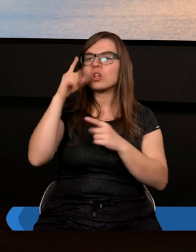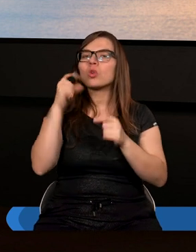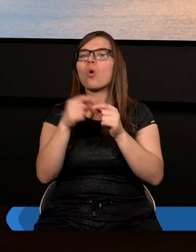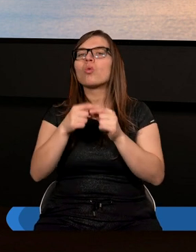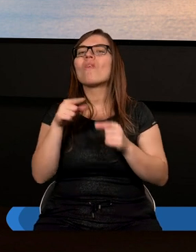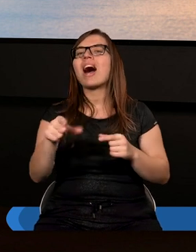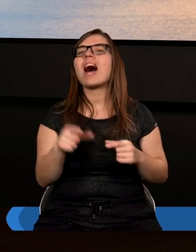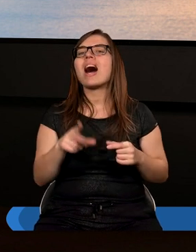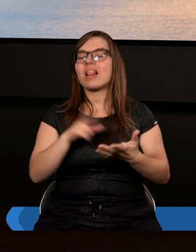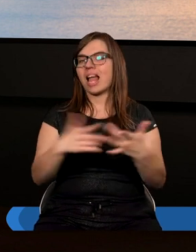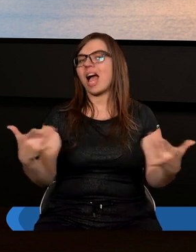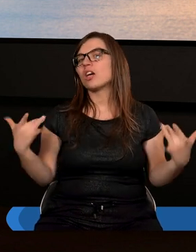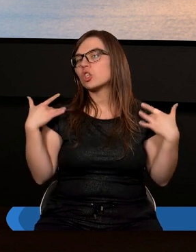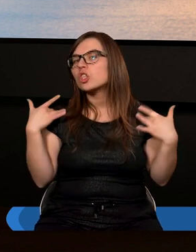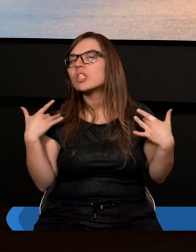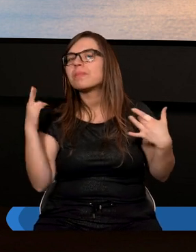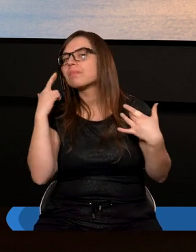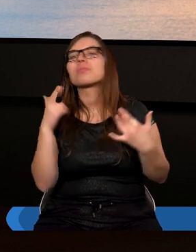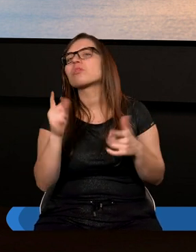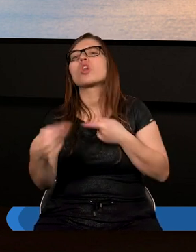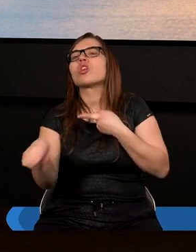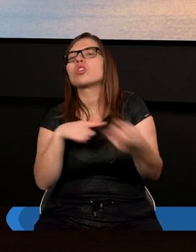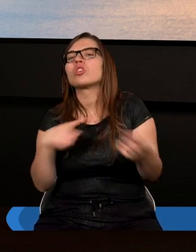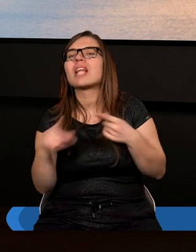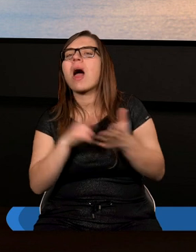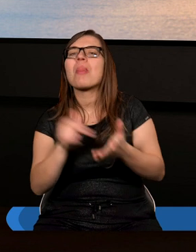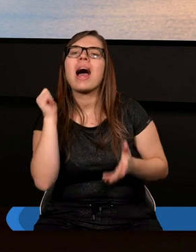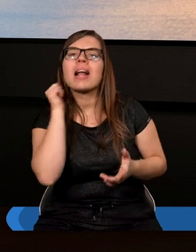na życie, co to dla nas znaczy na co dzień